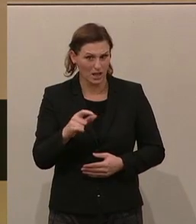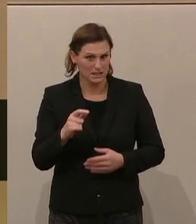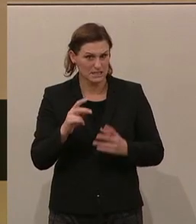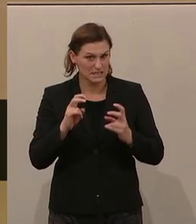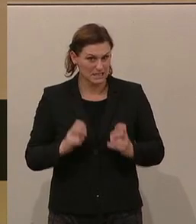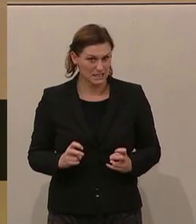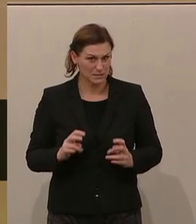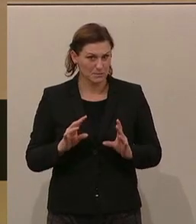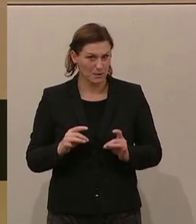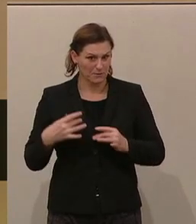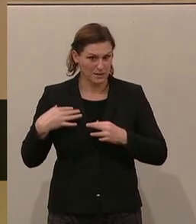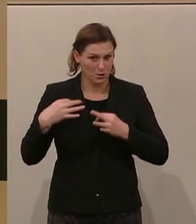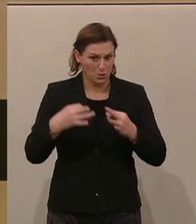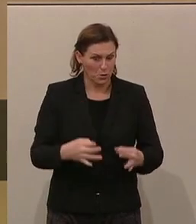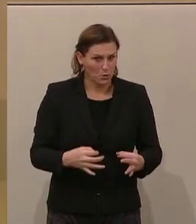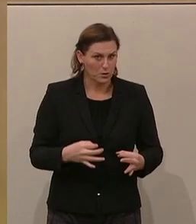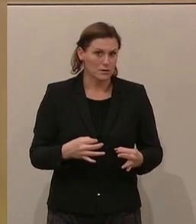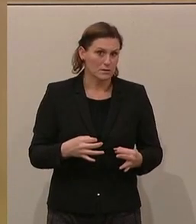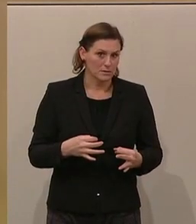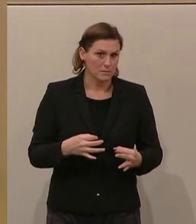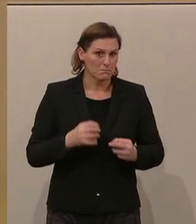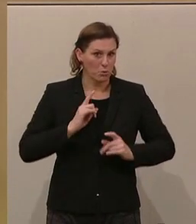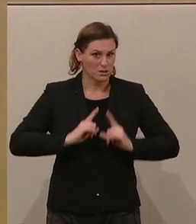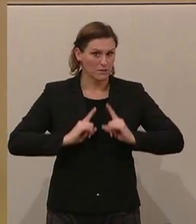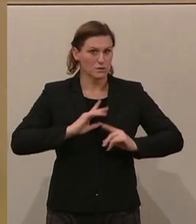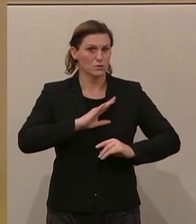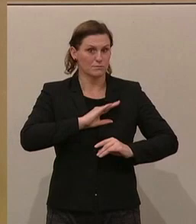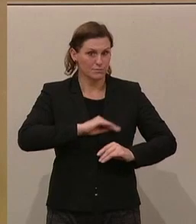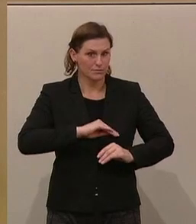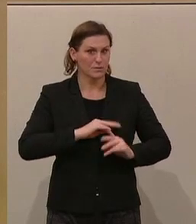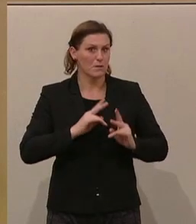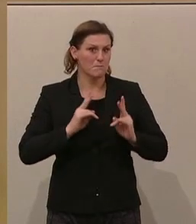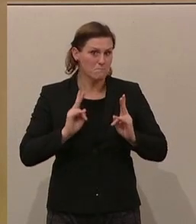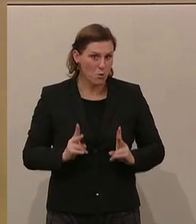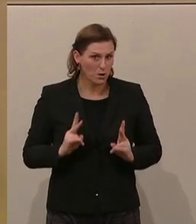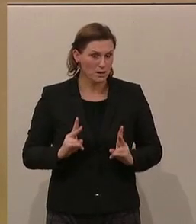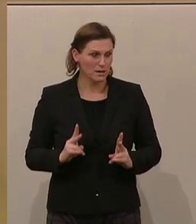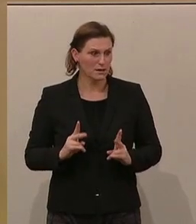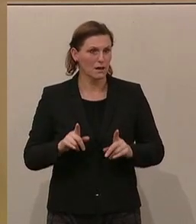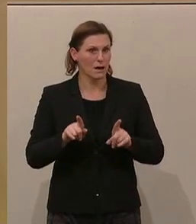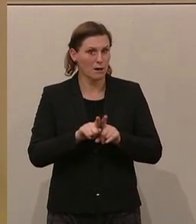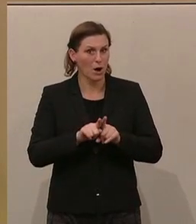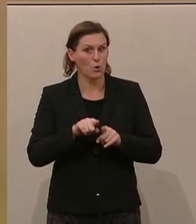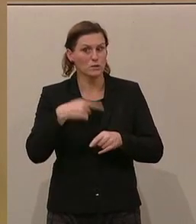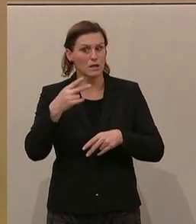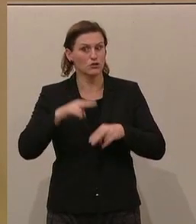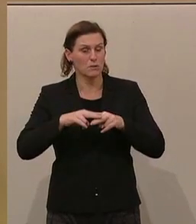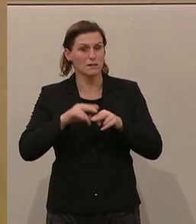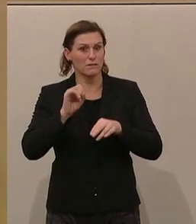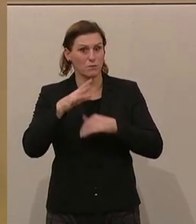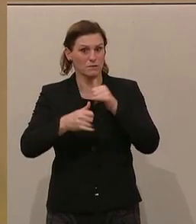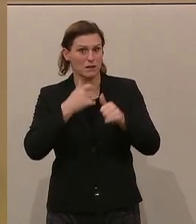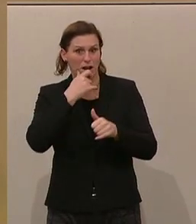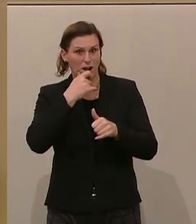Leistung nicht so passt. Mag sein. Auf jeden Fall desmotiviert ist ein Kind, aber dann, wenn es mit 15 Jahren nichts hinfassend